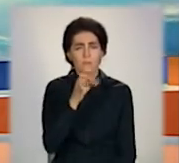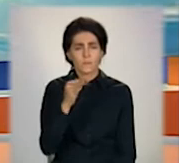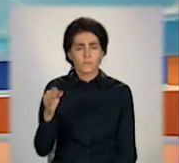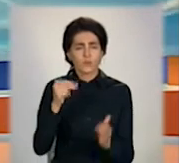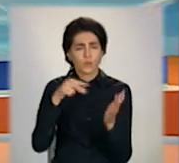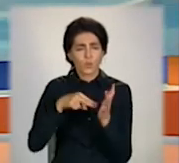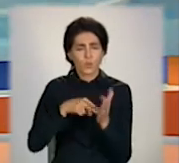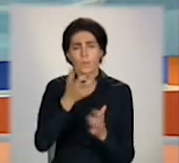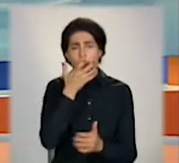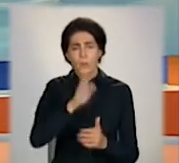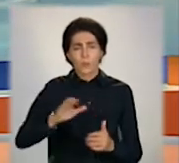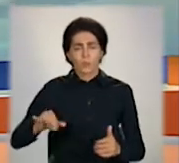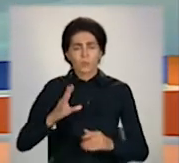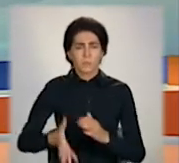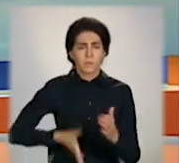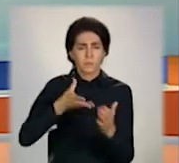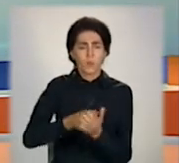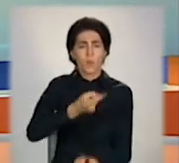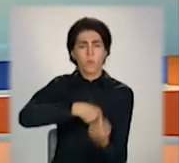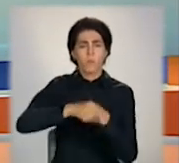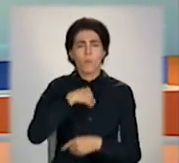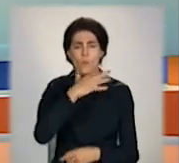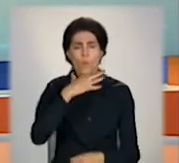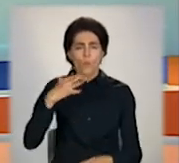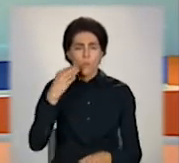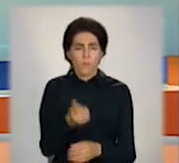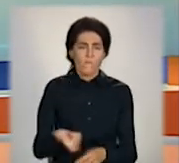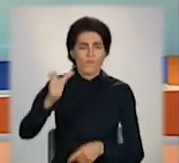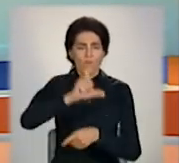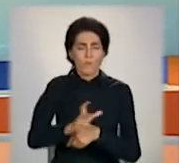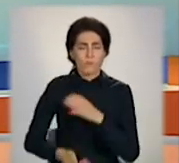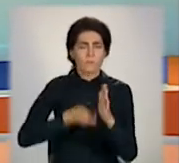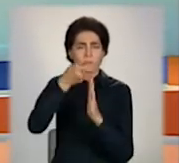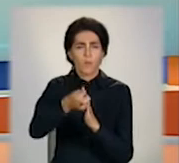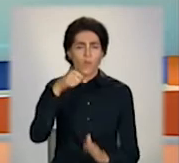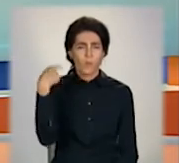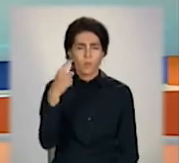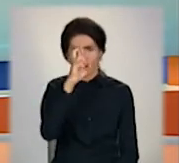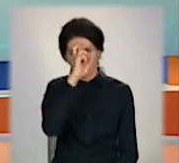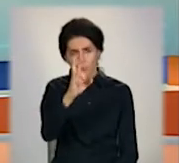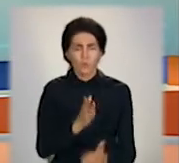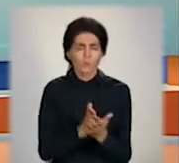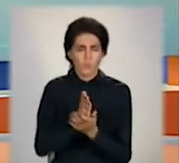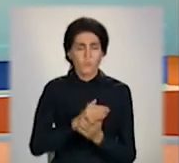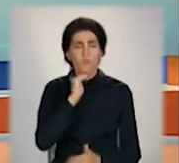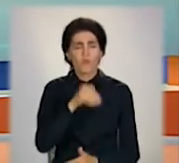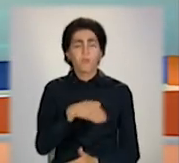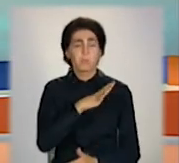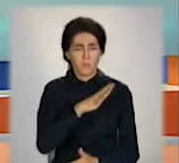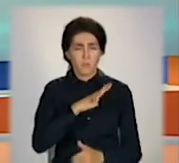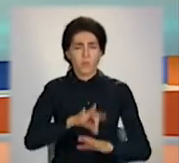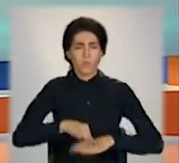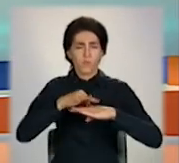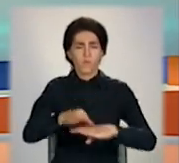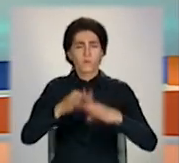віддали переплату. Люди звернулися до Держпродспоживслужби, фахівці провели перевірку